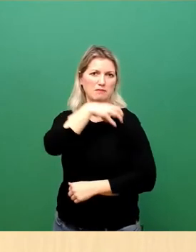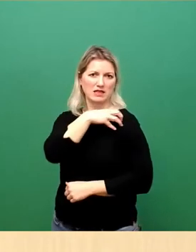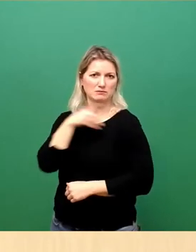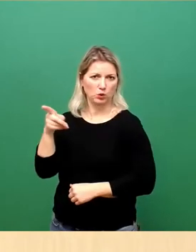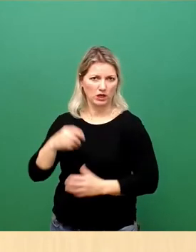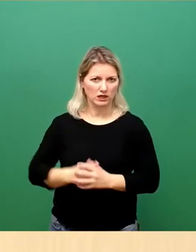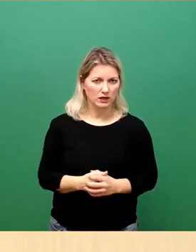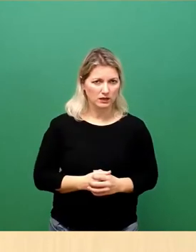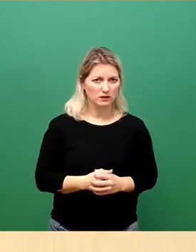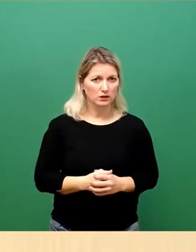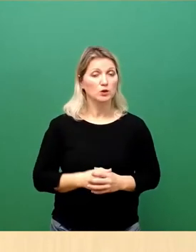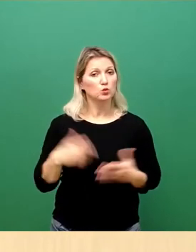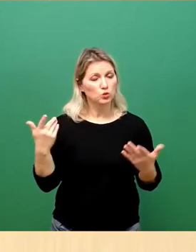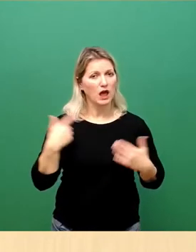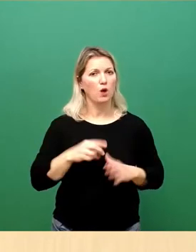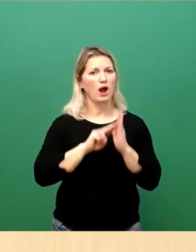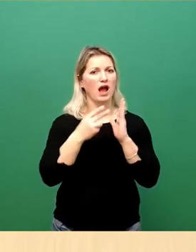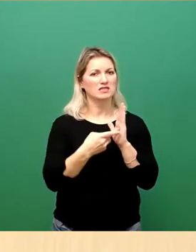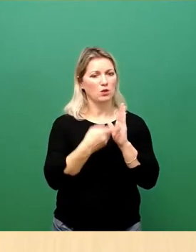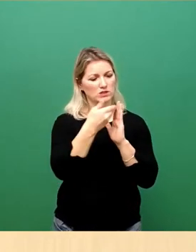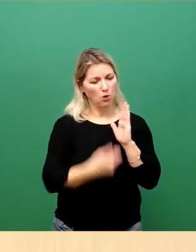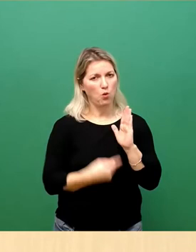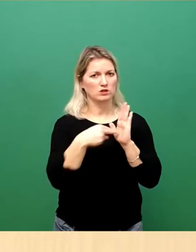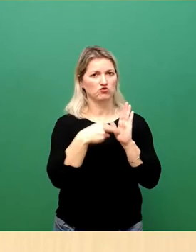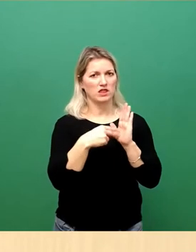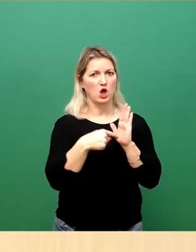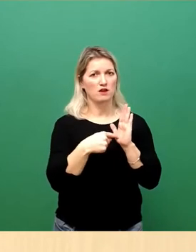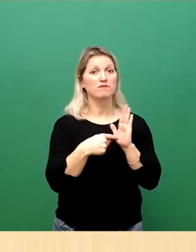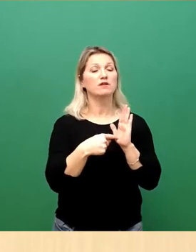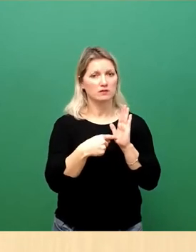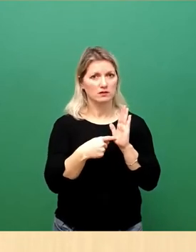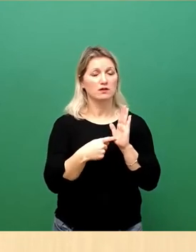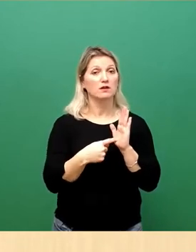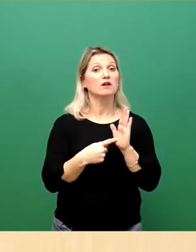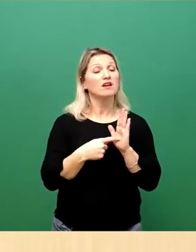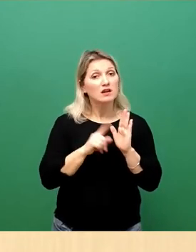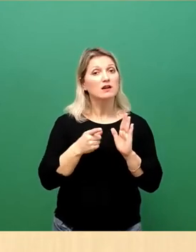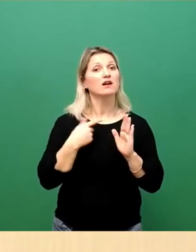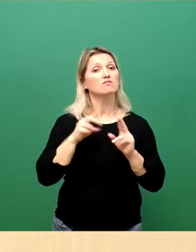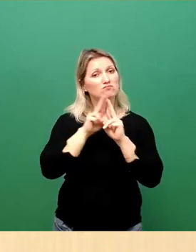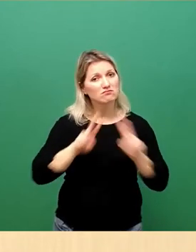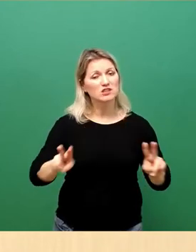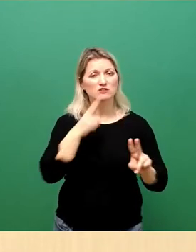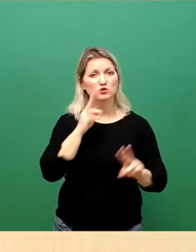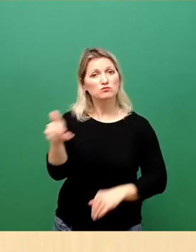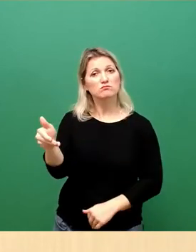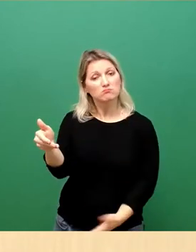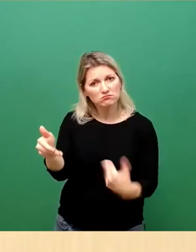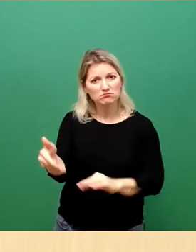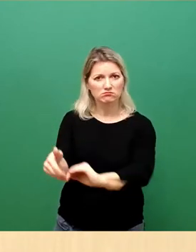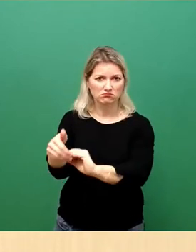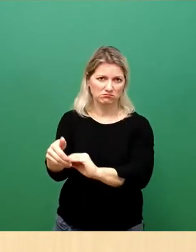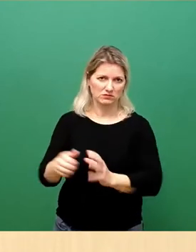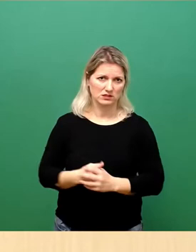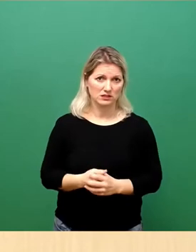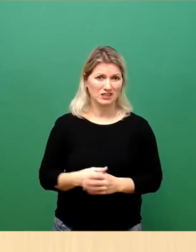Resolution formuliert, bleibt unsere Hand in Frieden ausgestreckt. Dies ist mir vor allem wichtig, weil auch Dresden